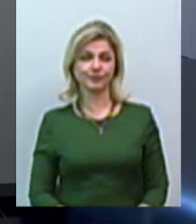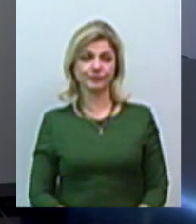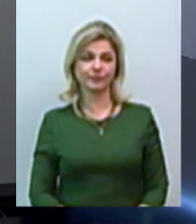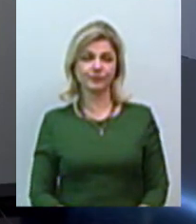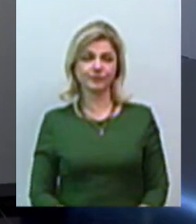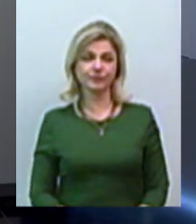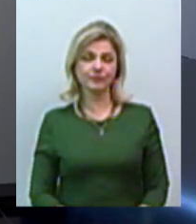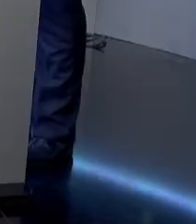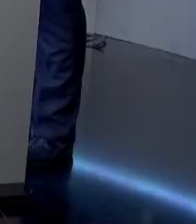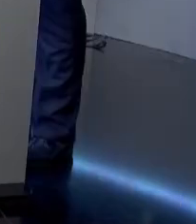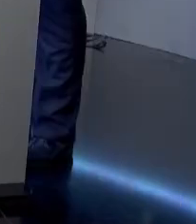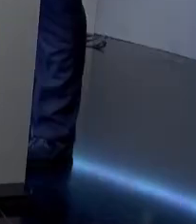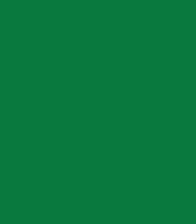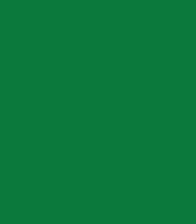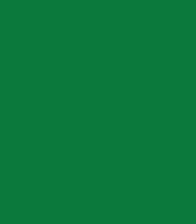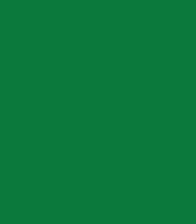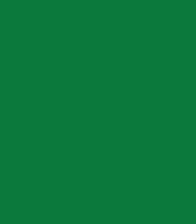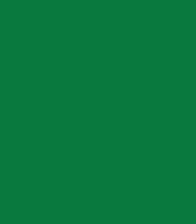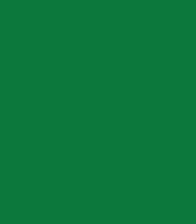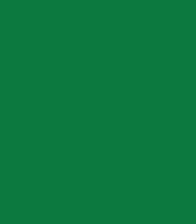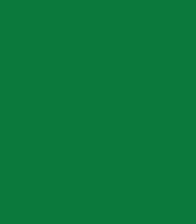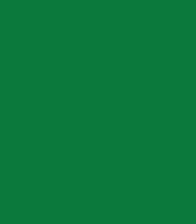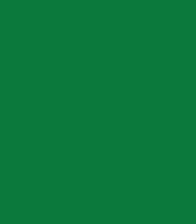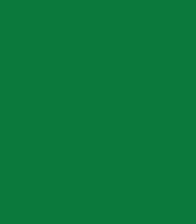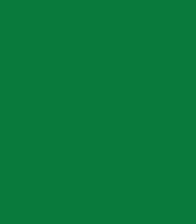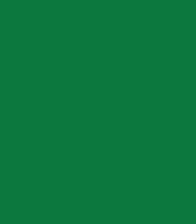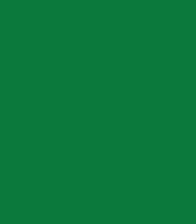наступний день. На все добре. На все добре. Найкращого до побачення.